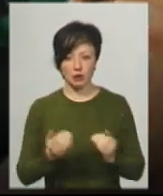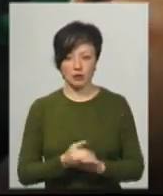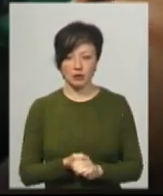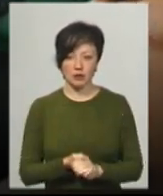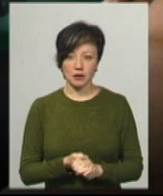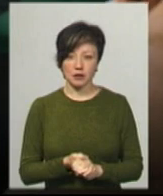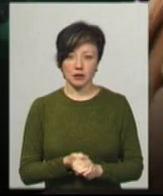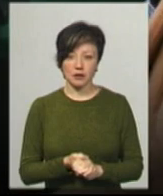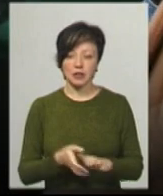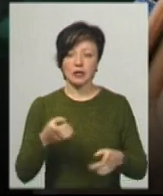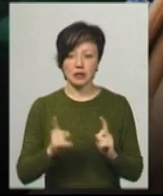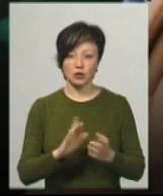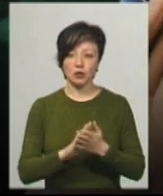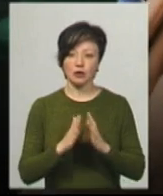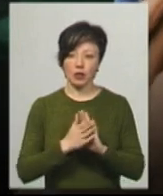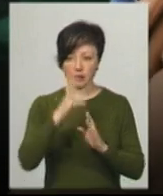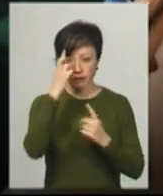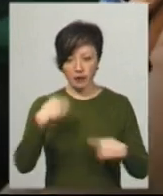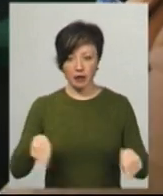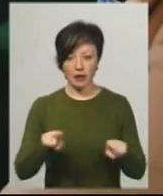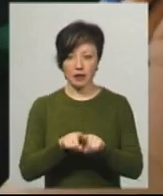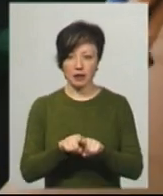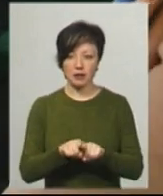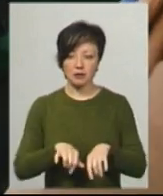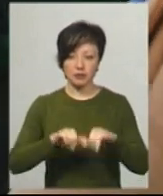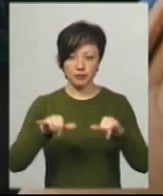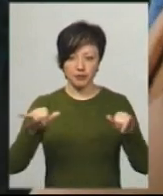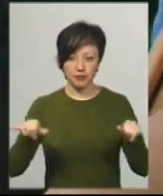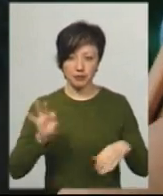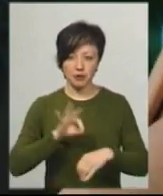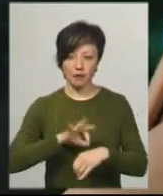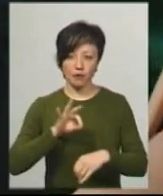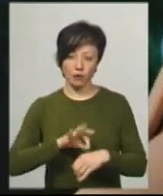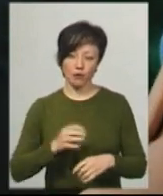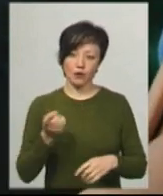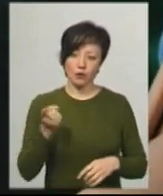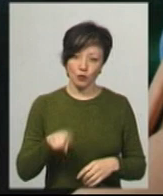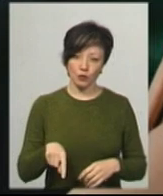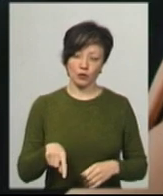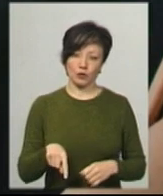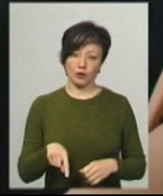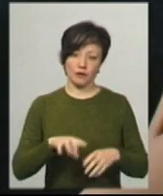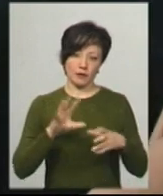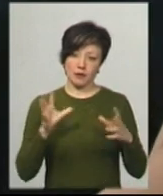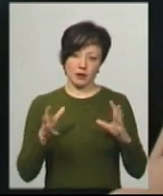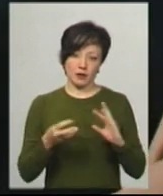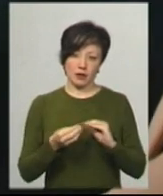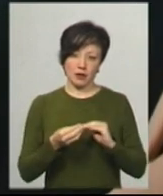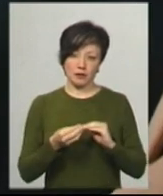Тому що дійсно ситуація в країні трошки збільшується, більше захворювано. І взагалі,